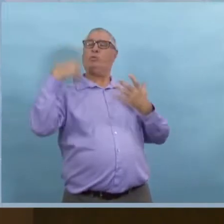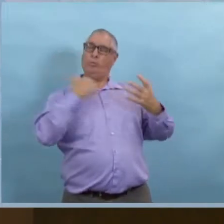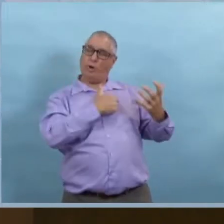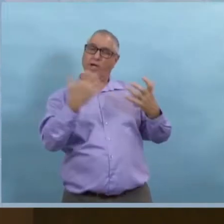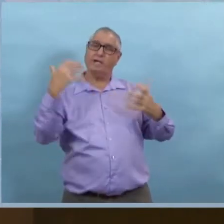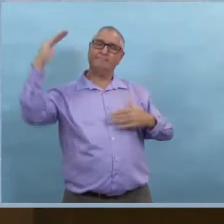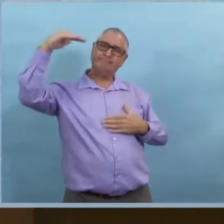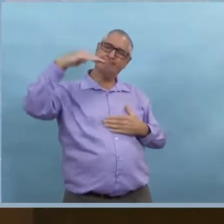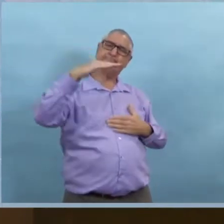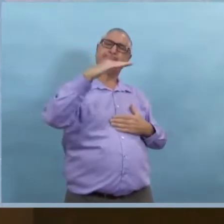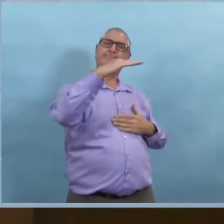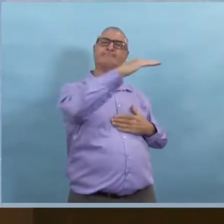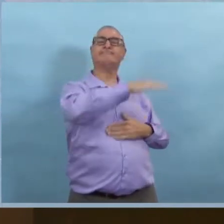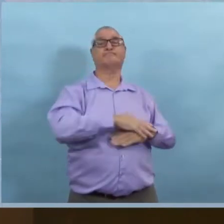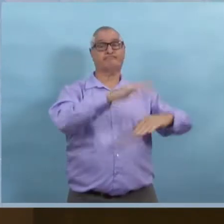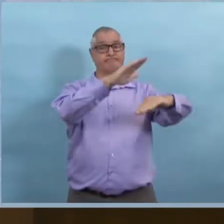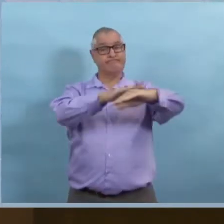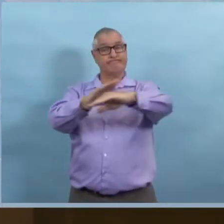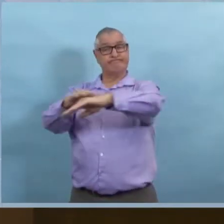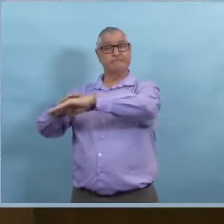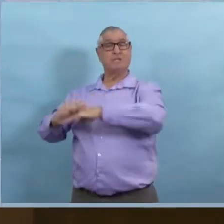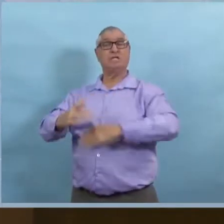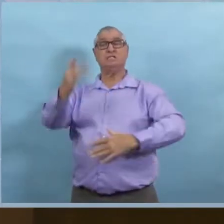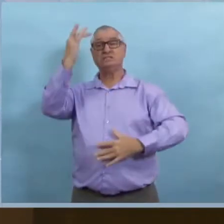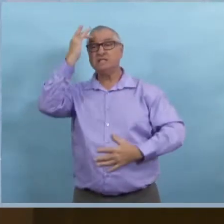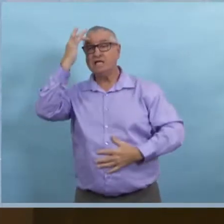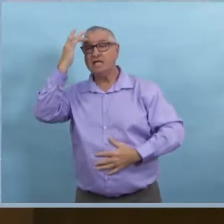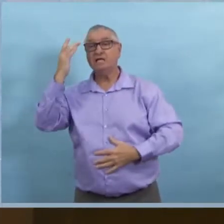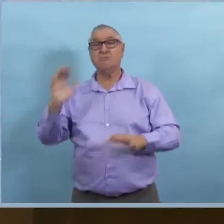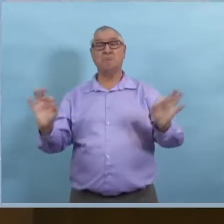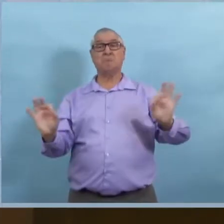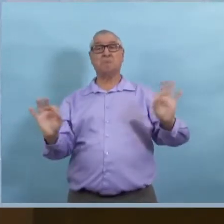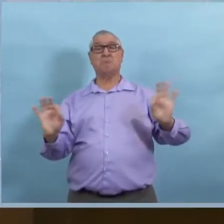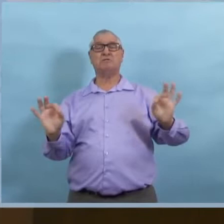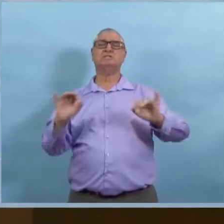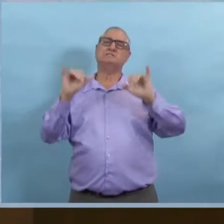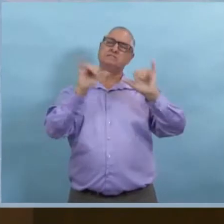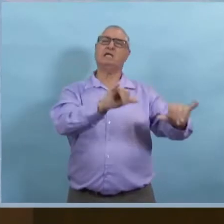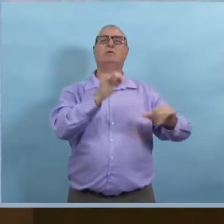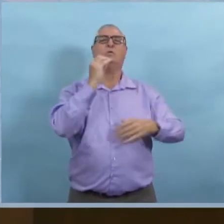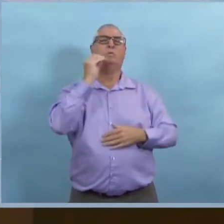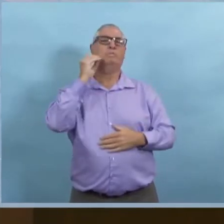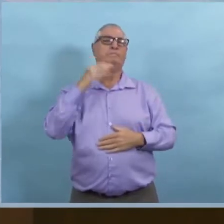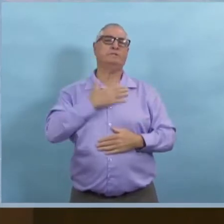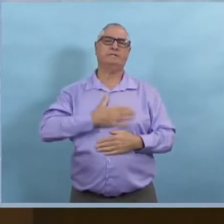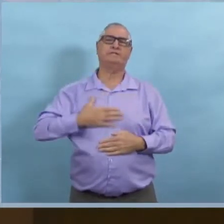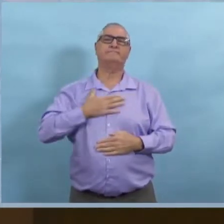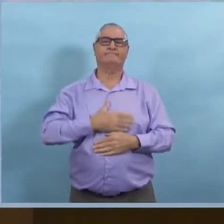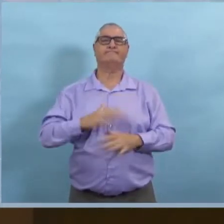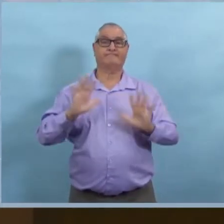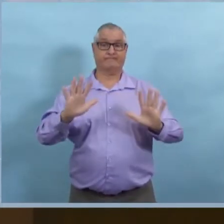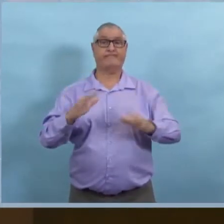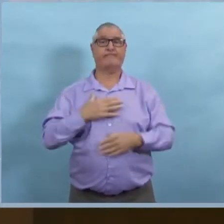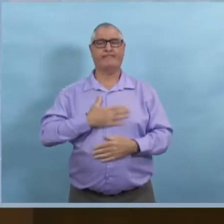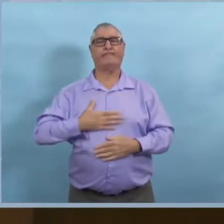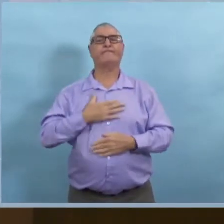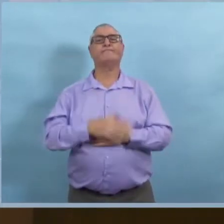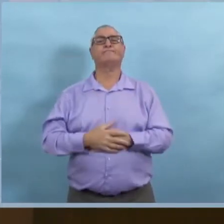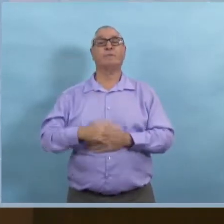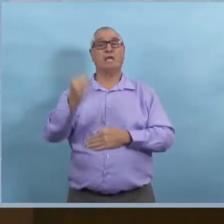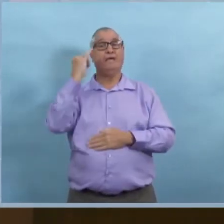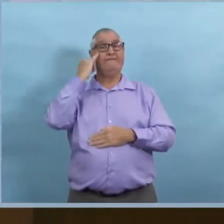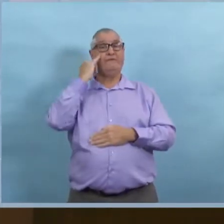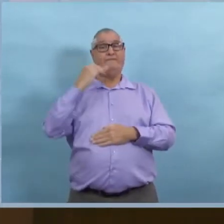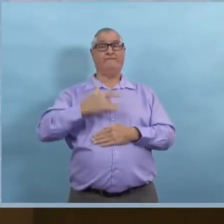mesures. Je vais le répéter encore une fois. Restez chez vous si vous êtes malade. On sait très exactement qu'il y a eu beaucoup d